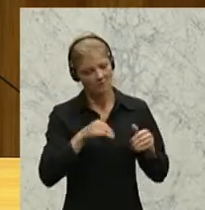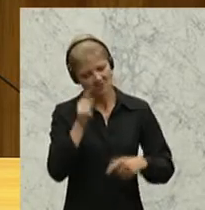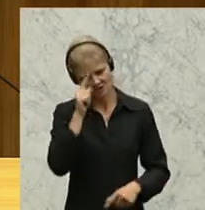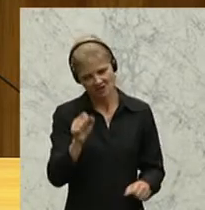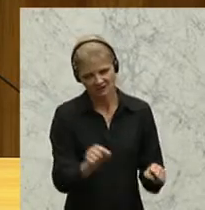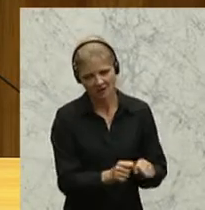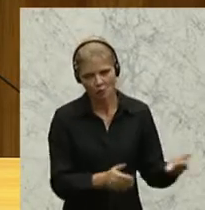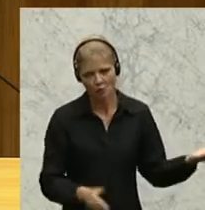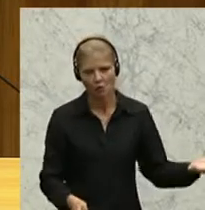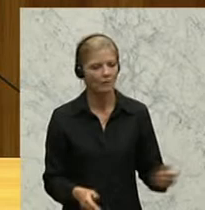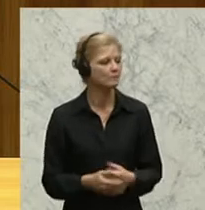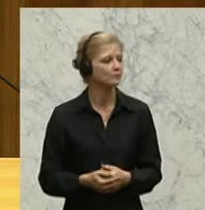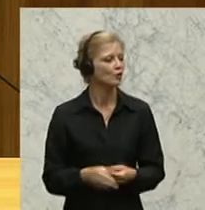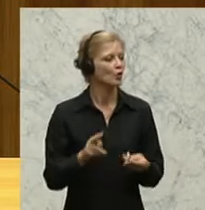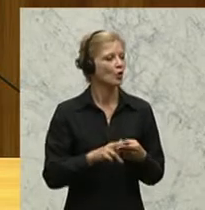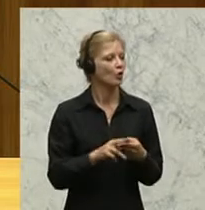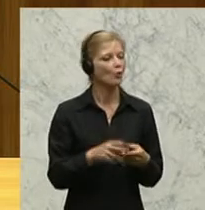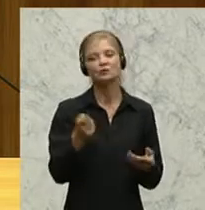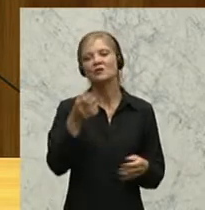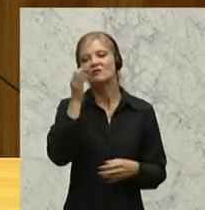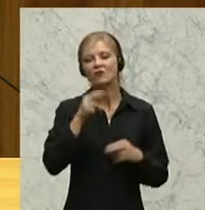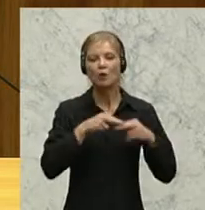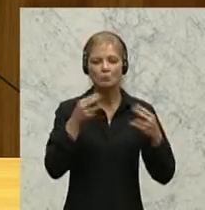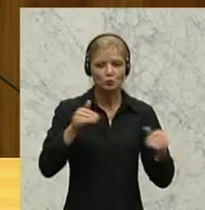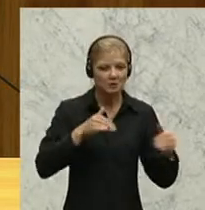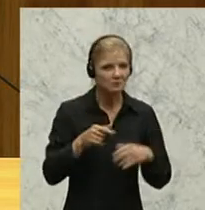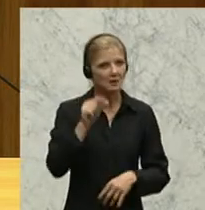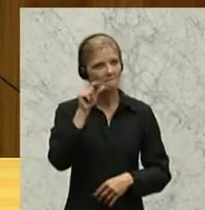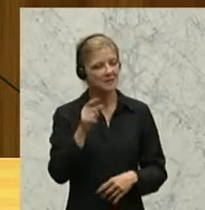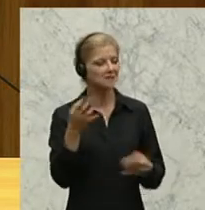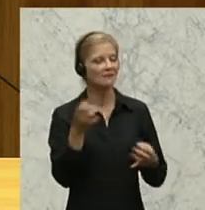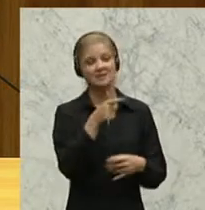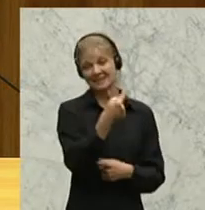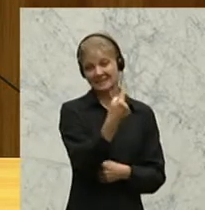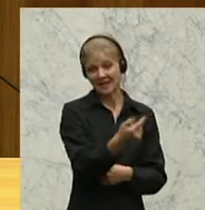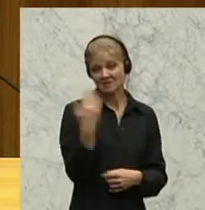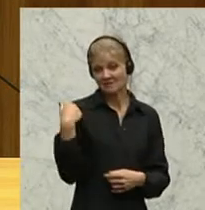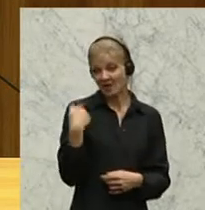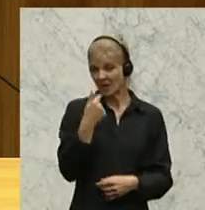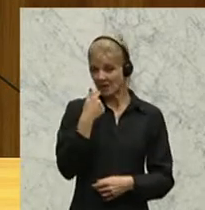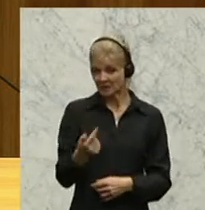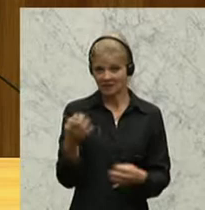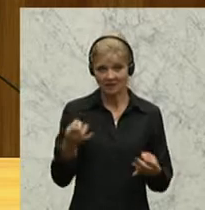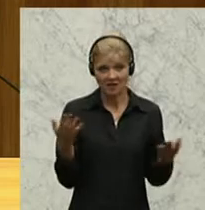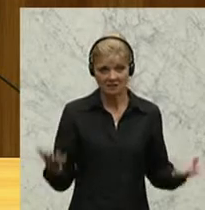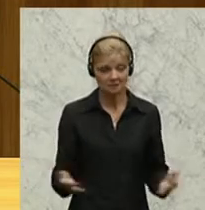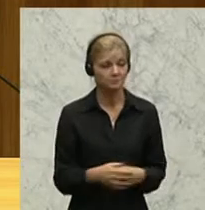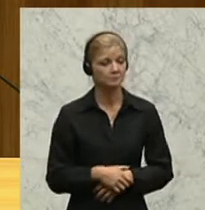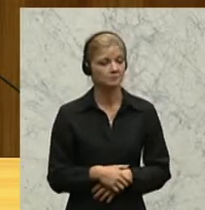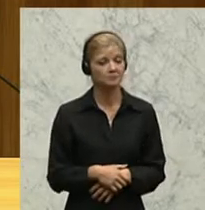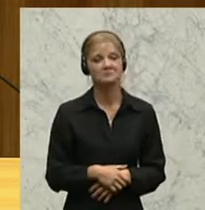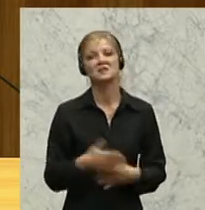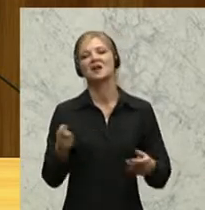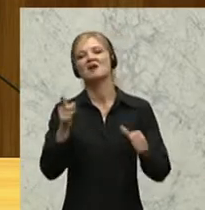Und ein bisschen, Frau Bundesminister, nach dieser Aussage, die Sie getroffen haben, so quasi, ja, wenn das Bier 8 Euro